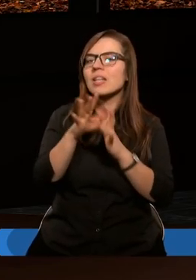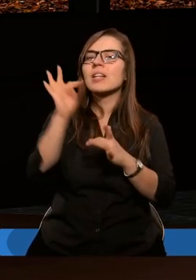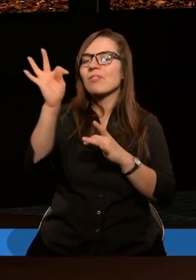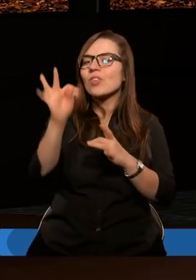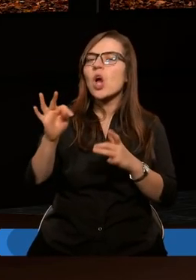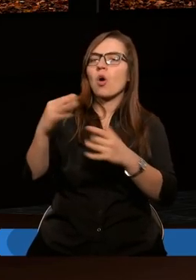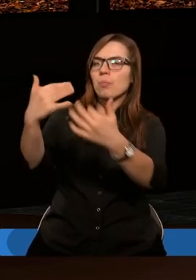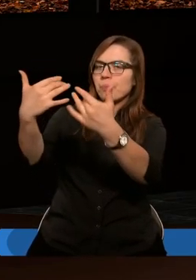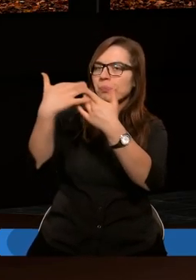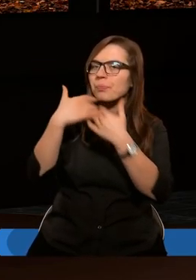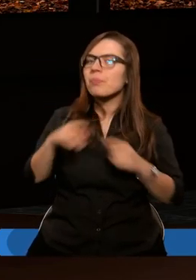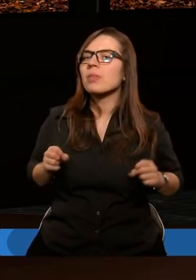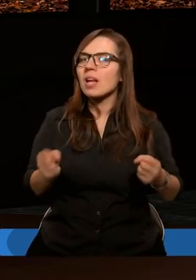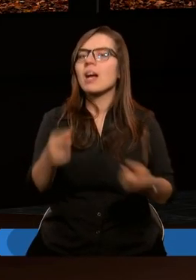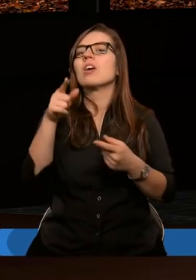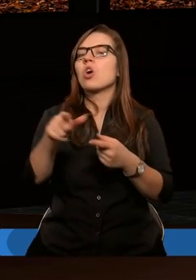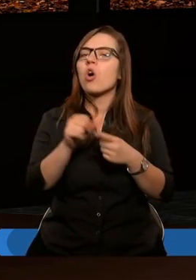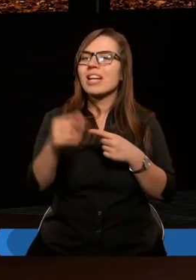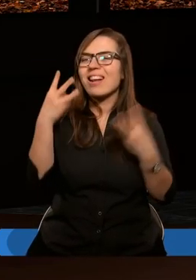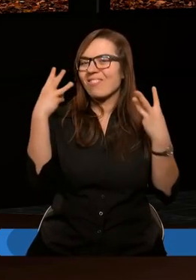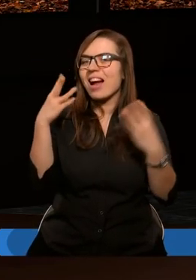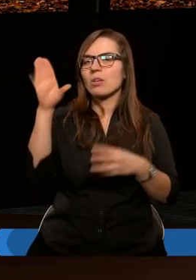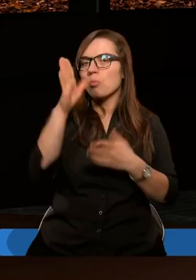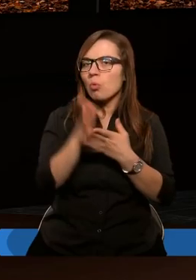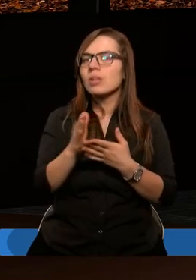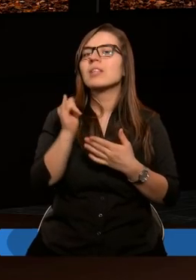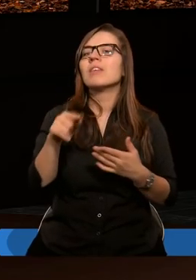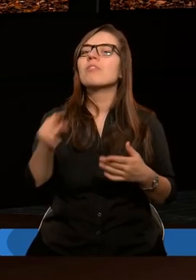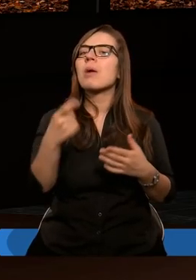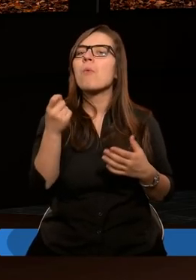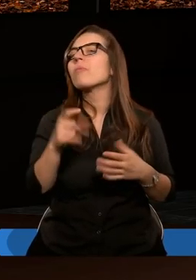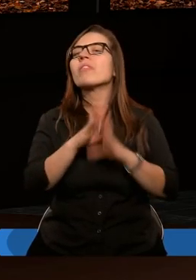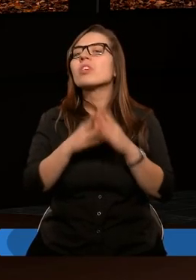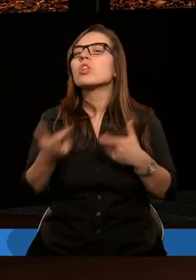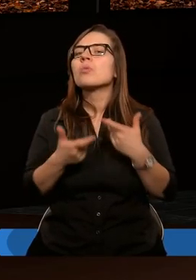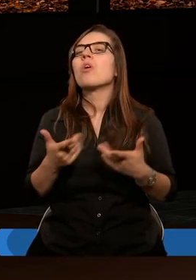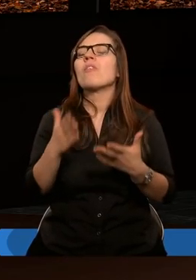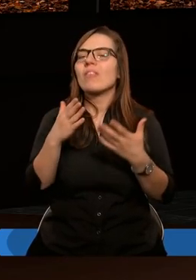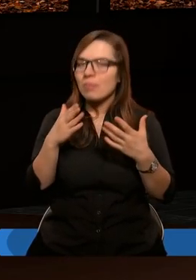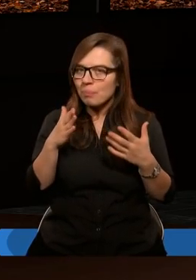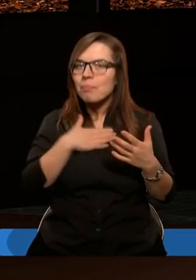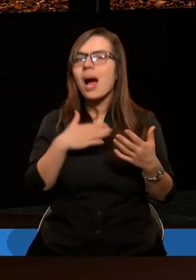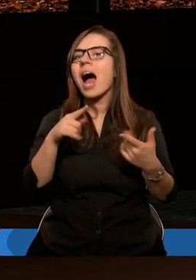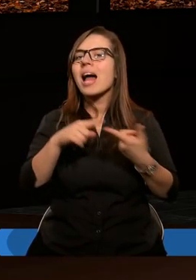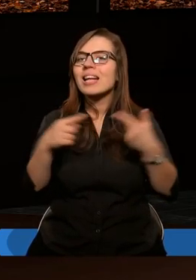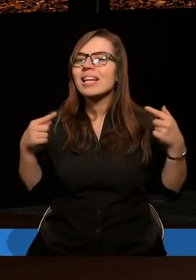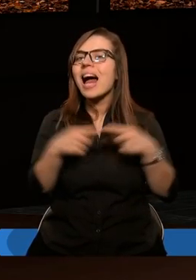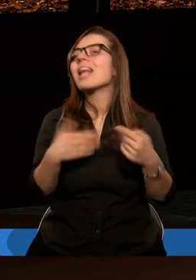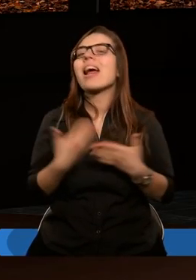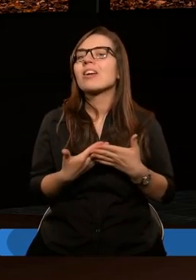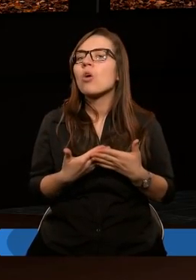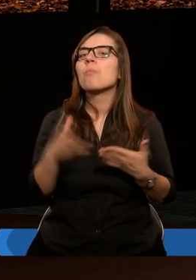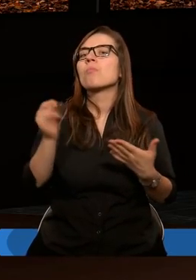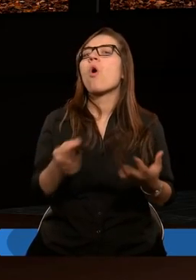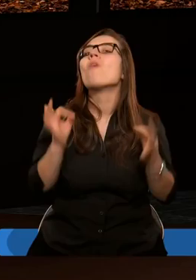ta Jego sprawiedliwość i to, że On jest tutaj najważniejszy i w tym momencie to wszystko, co robimy, właściwie przestaje mieć sens. Bo robimy